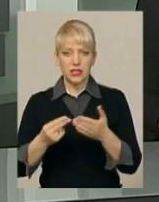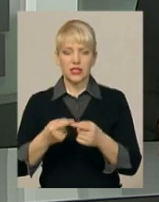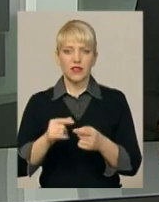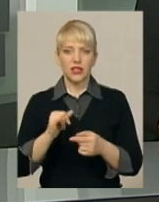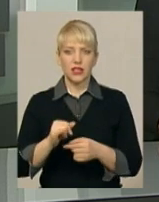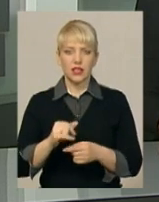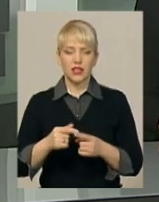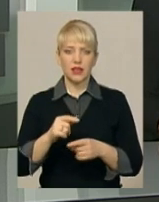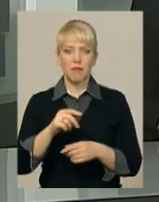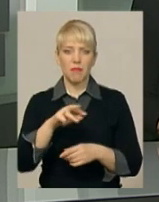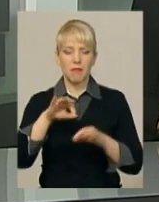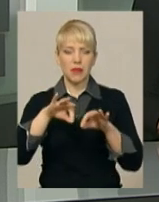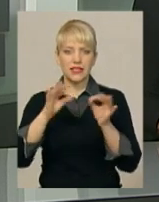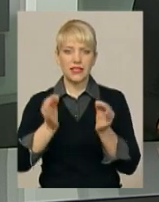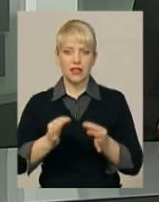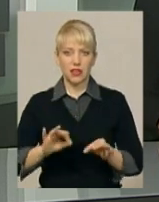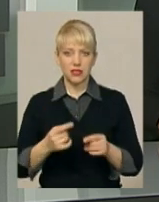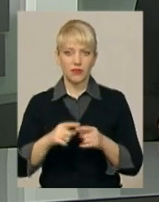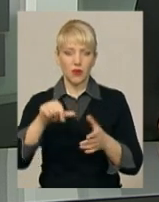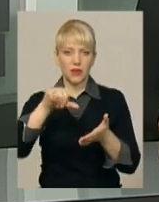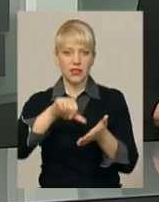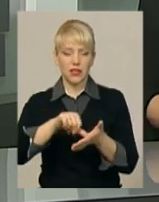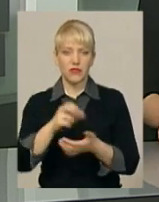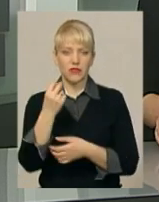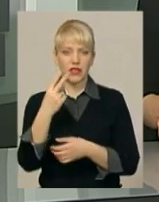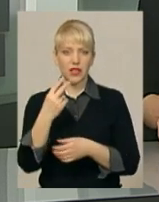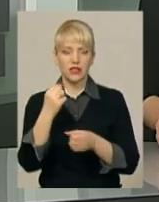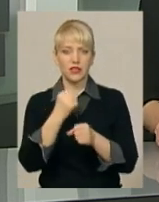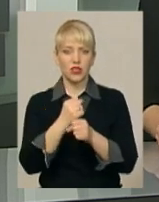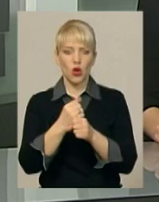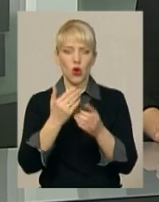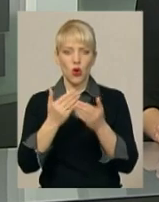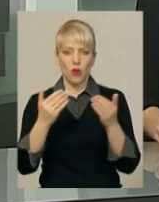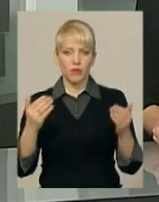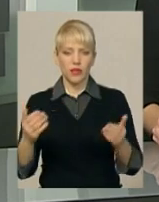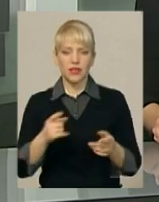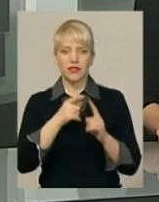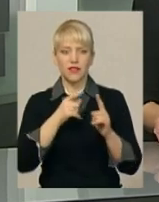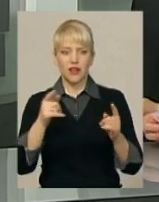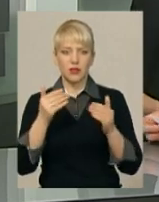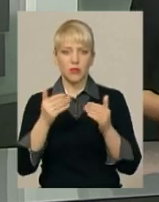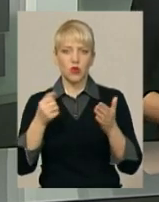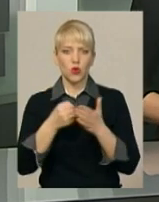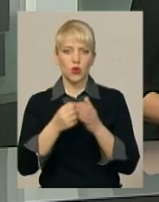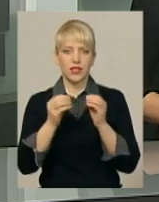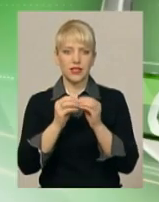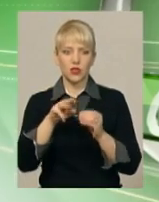сакрального мистецтва. В експозиції представлені 12 робіт. Триватиме виставка до 10 травня.